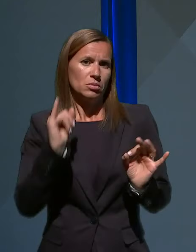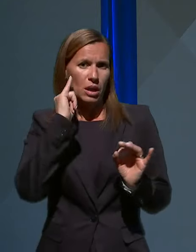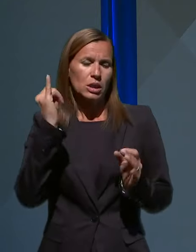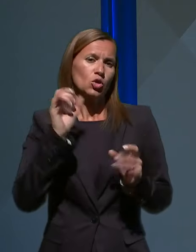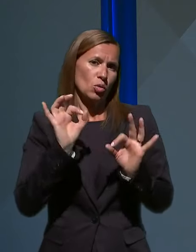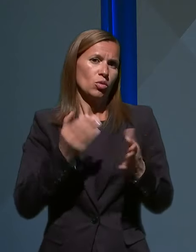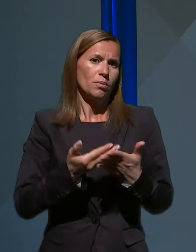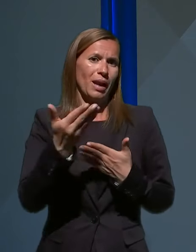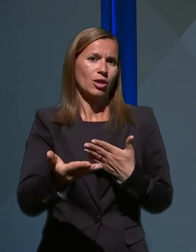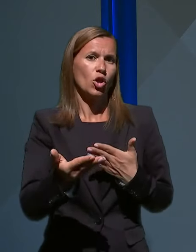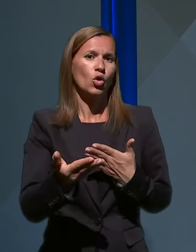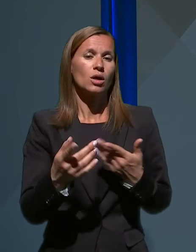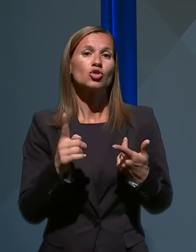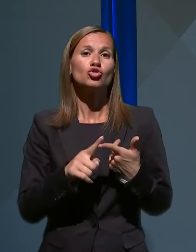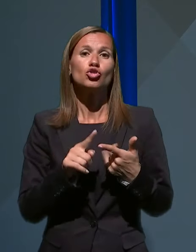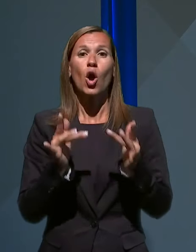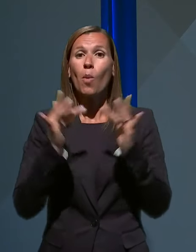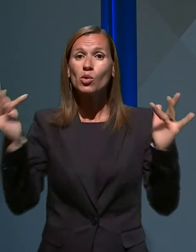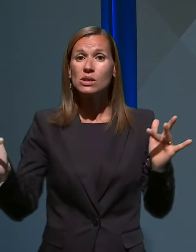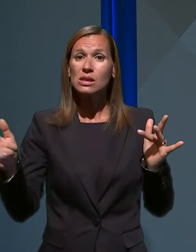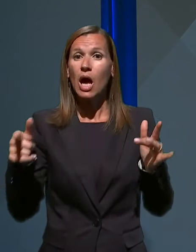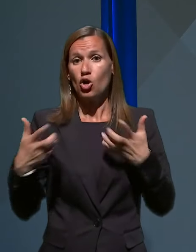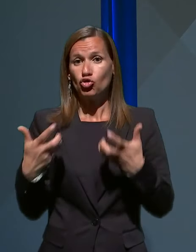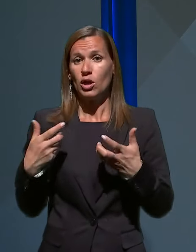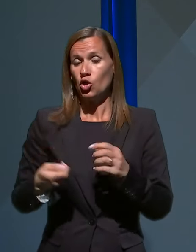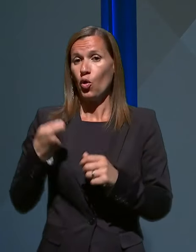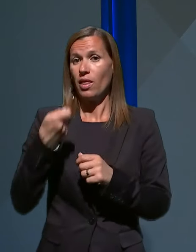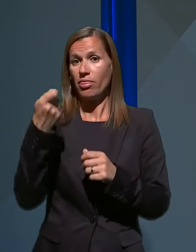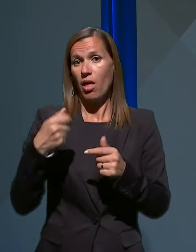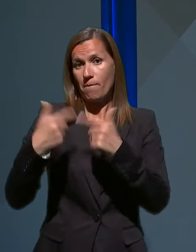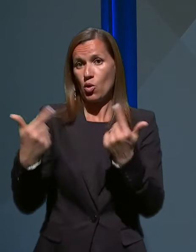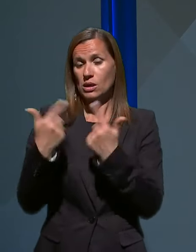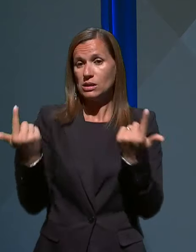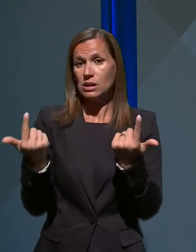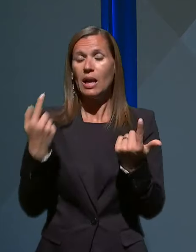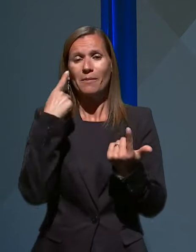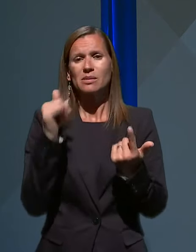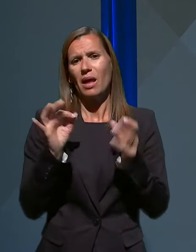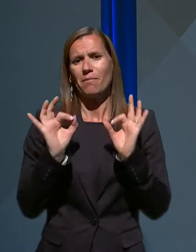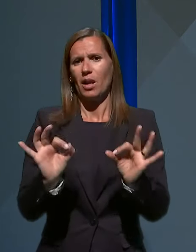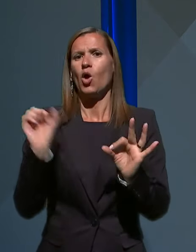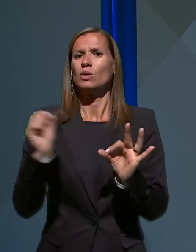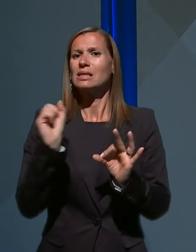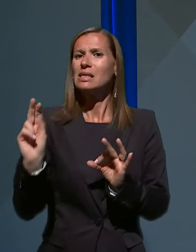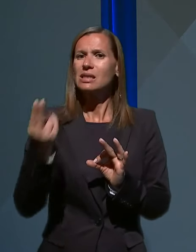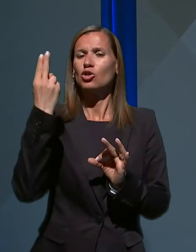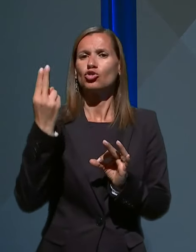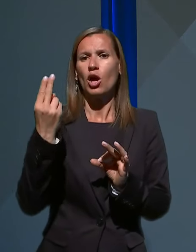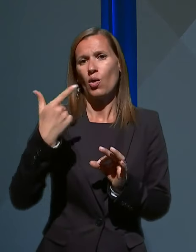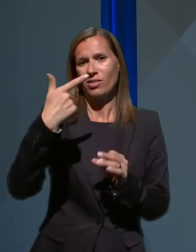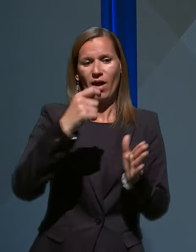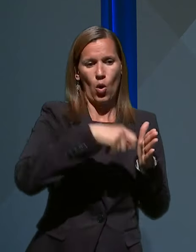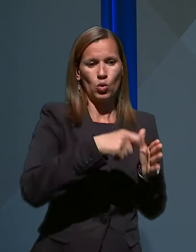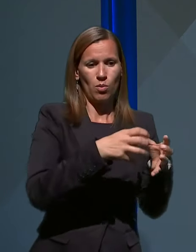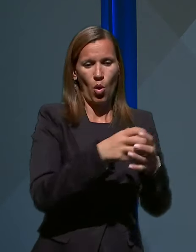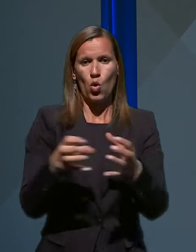predlog. Mislim, da če opozicija želi dodatna pojasnila, se zdi smisano, da se skričajo te dva odbora in tam